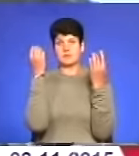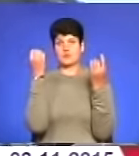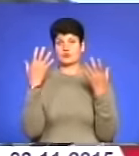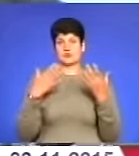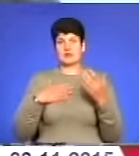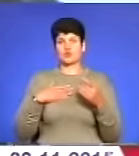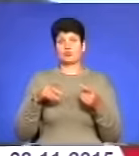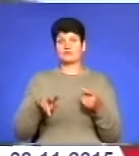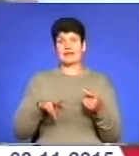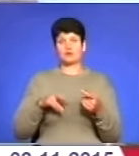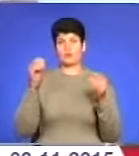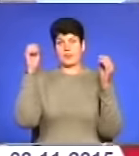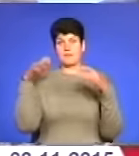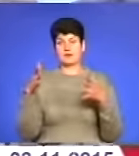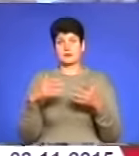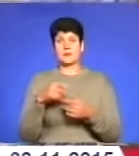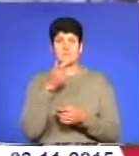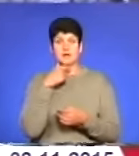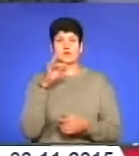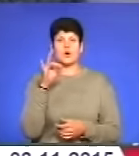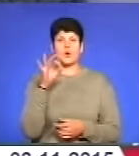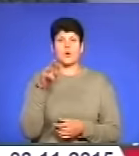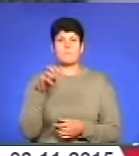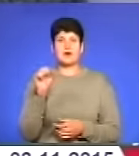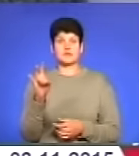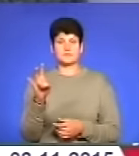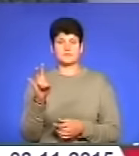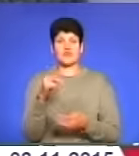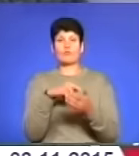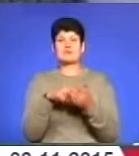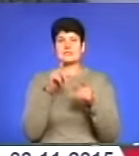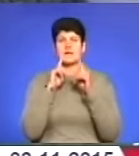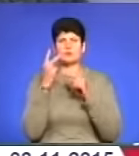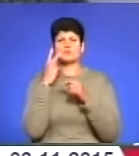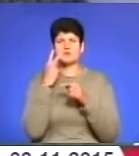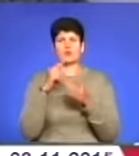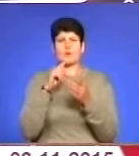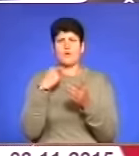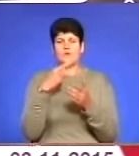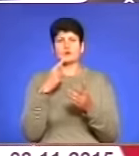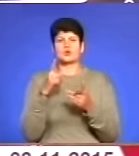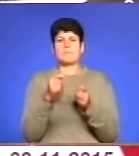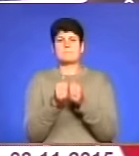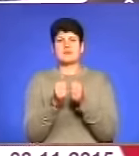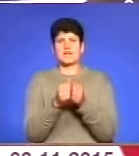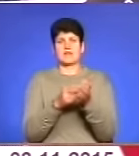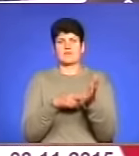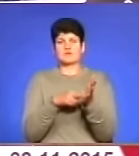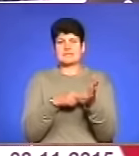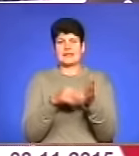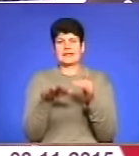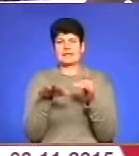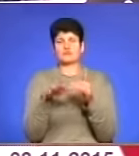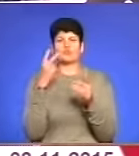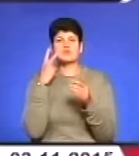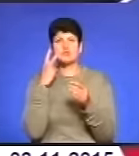директору не падає. Тут пан Роман? Так. Але у міській раді постійно наголошують, що привокзальна ділянка перебуває